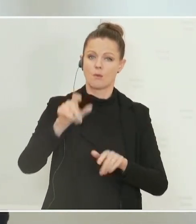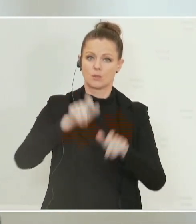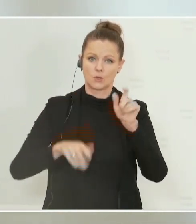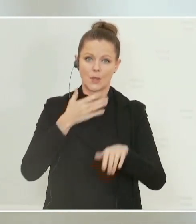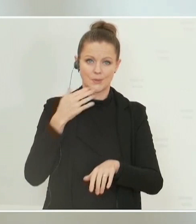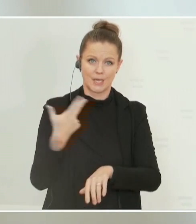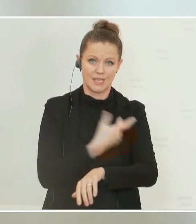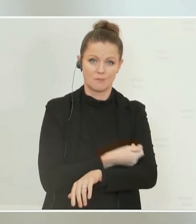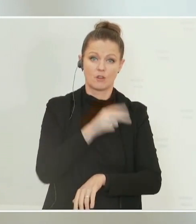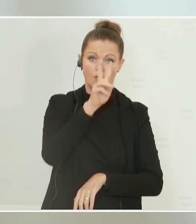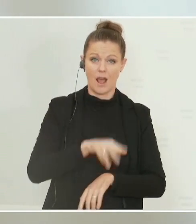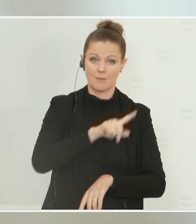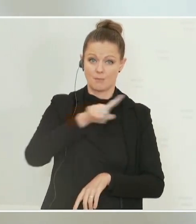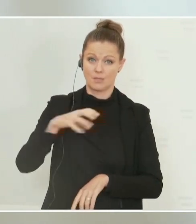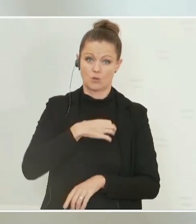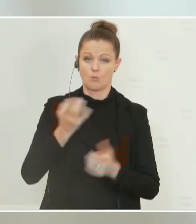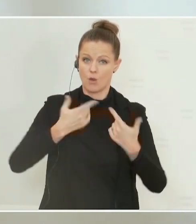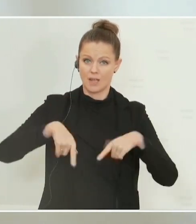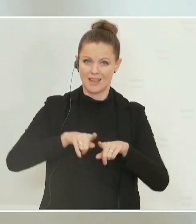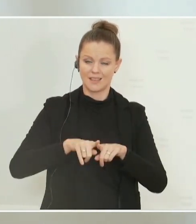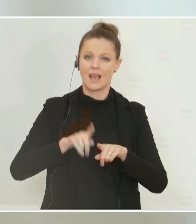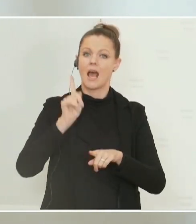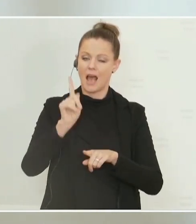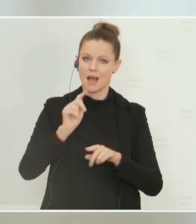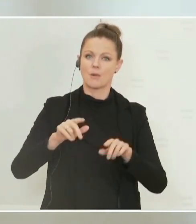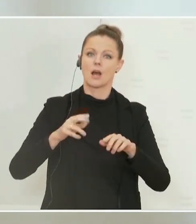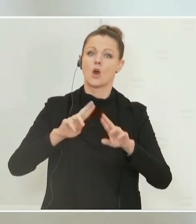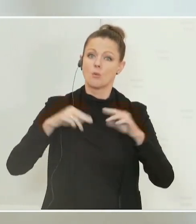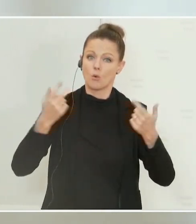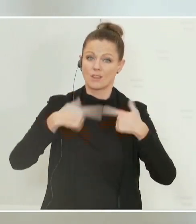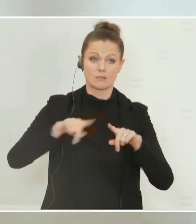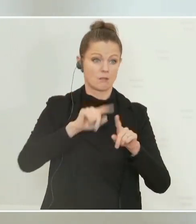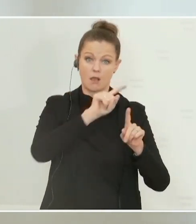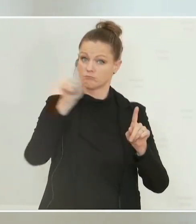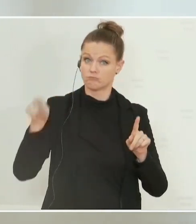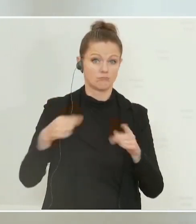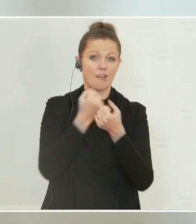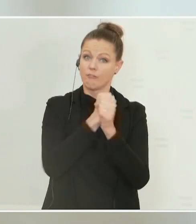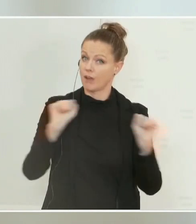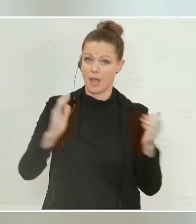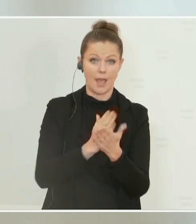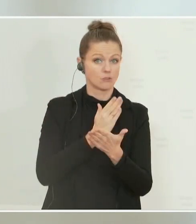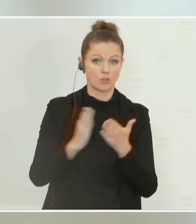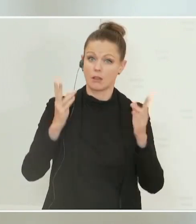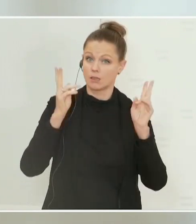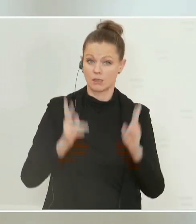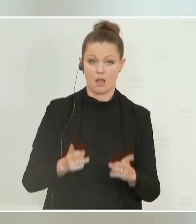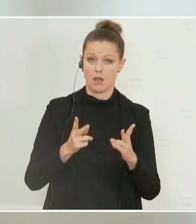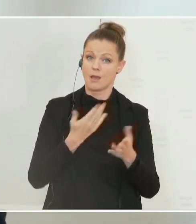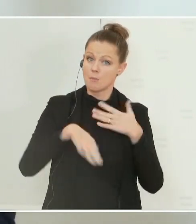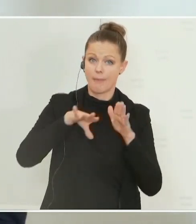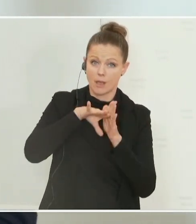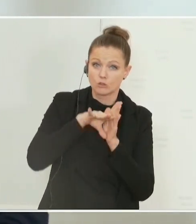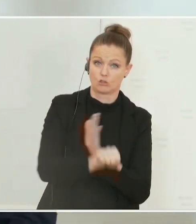Burgenland, aber selbstverständlich steht es natürlich den Bundesländern frei, so wie es in der Zwischenzeit auch schon gehandelt wurde von mehreren, weitere